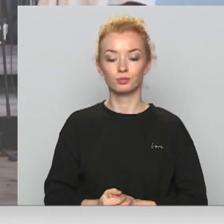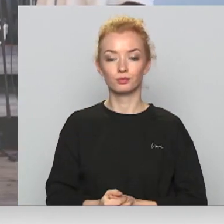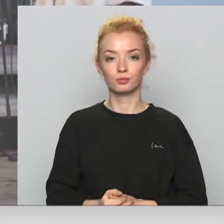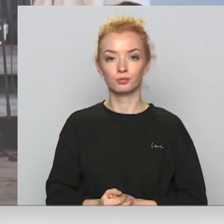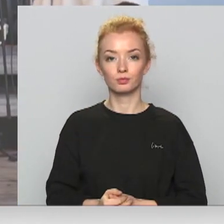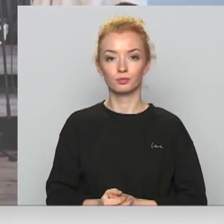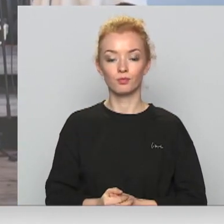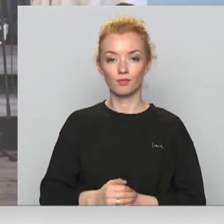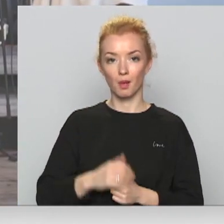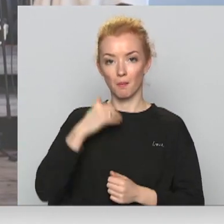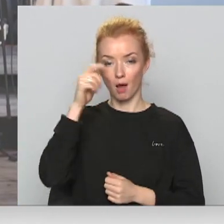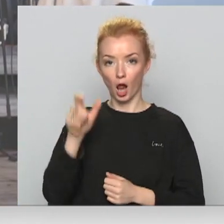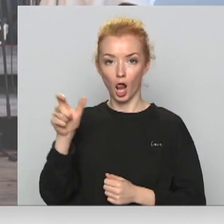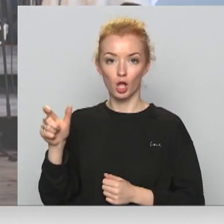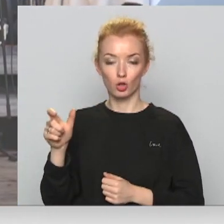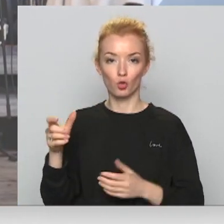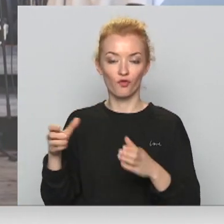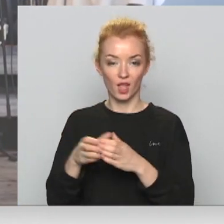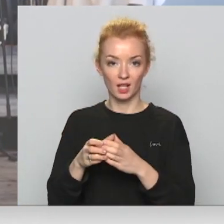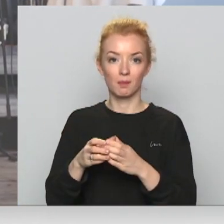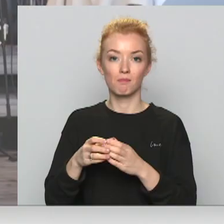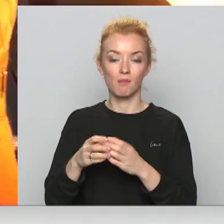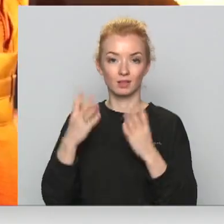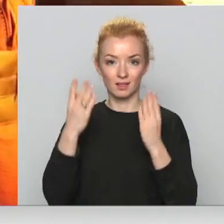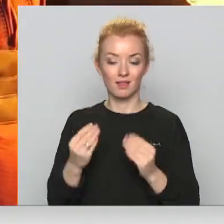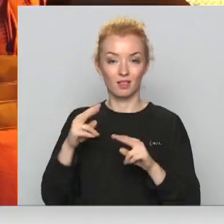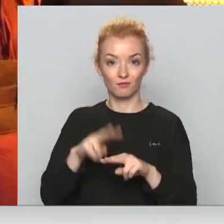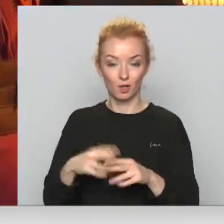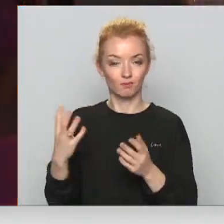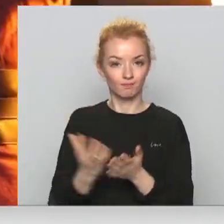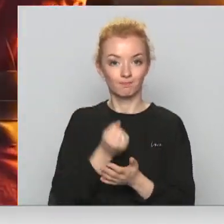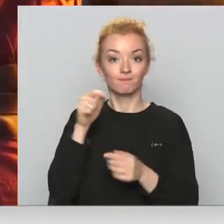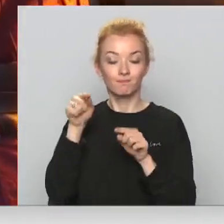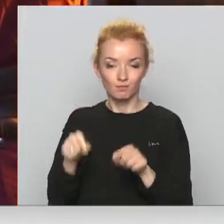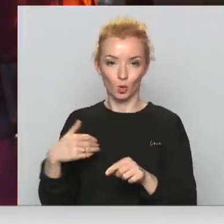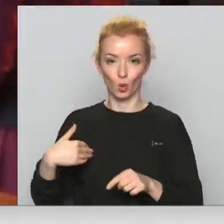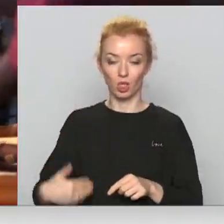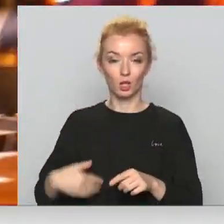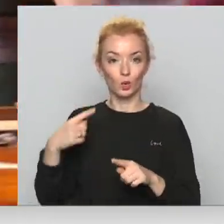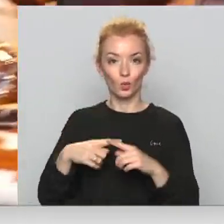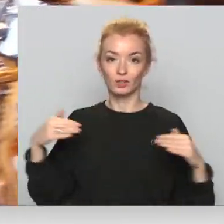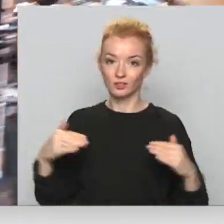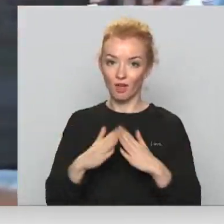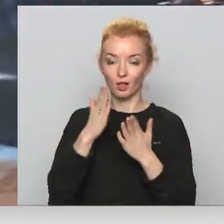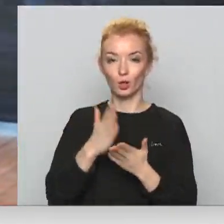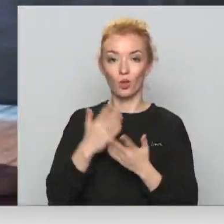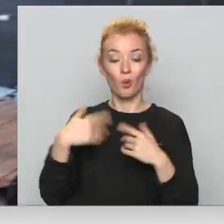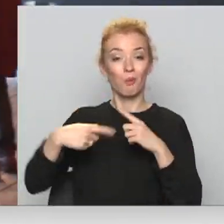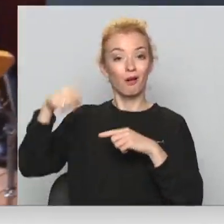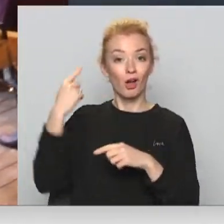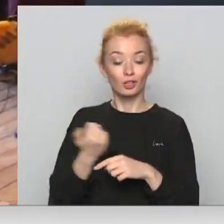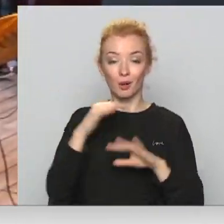Par Baltu vienības dienas 20. gads kārtas vienību vietu bija izraudzīta kuldīga un svētkiem bija jānotiek jau pērni.